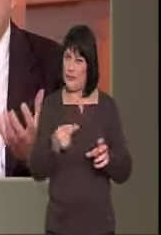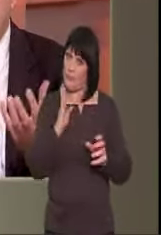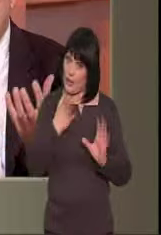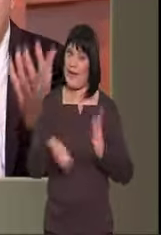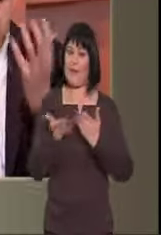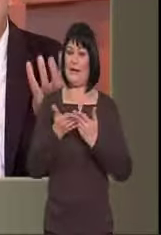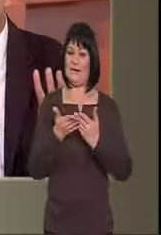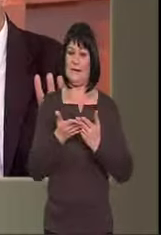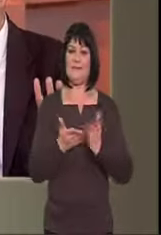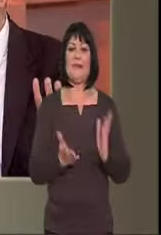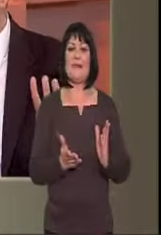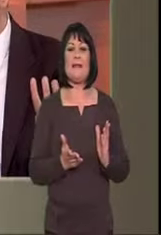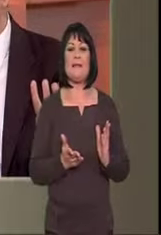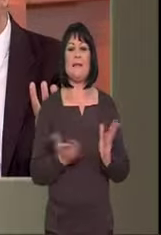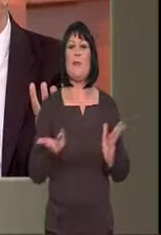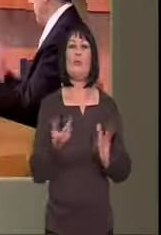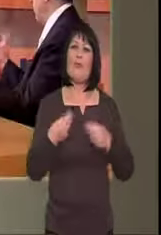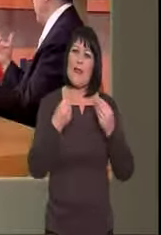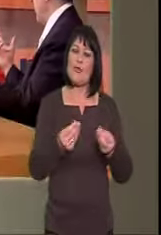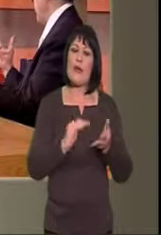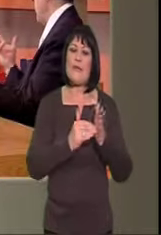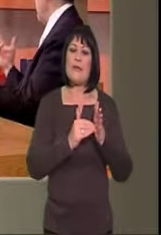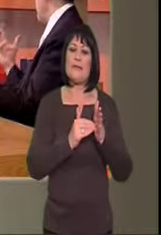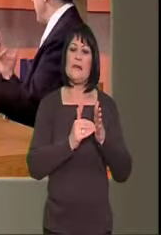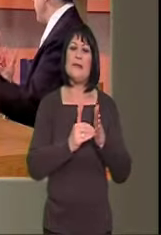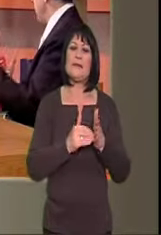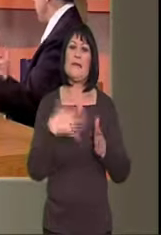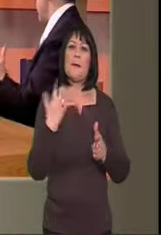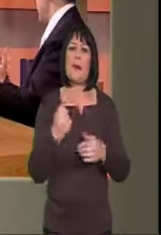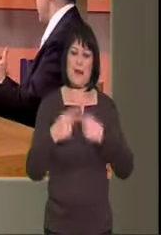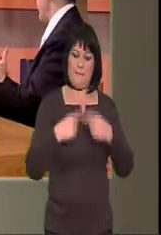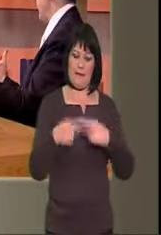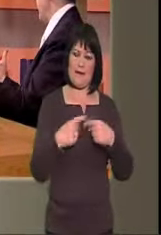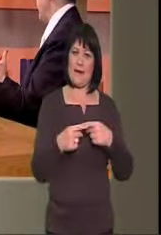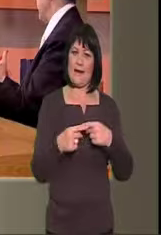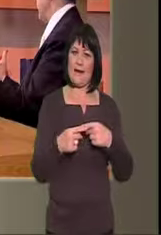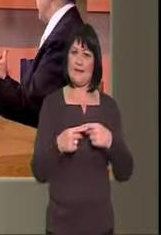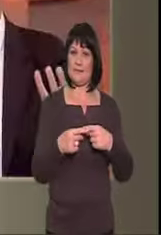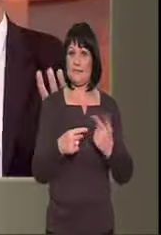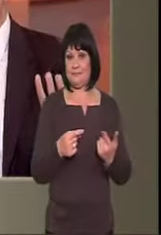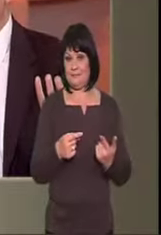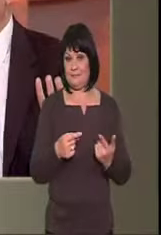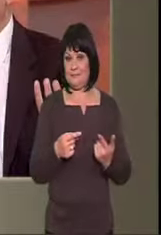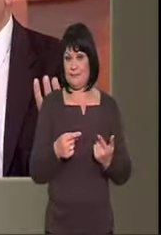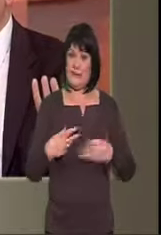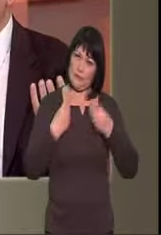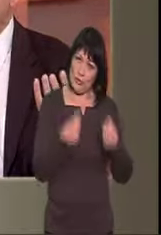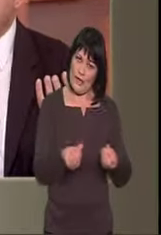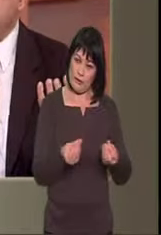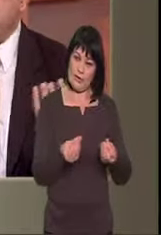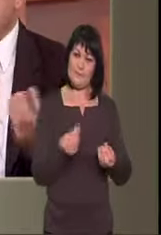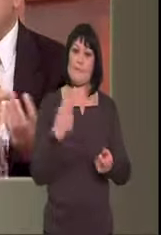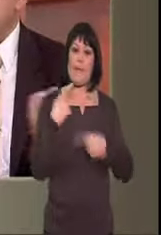κάπου παρέχονται οι υπηρεσίες και κάπου αλλού υπάρχει εμπειρία για τις υπηρεσίες που παρέχονται. Και αυτή η εμπειρία